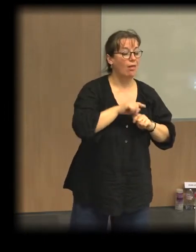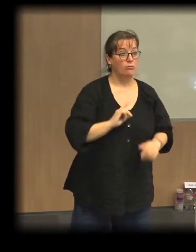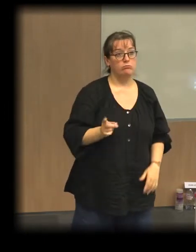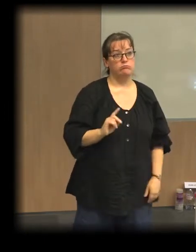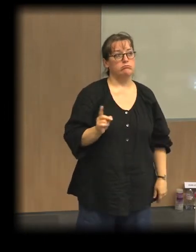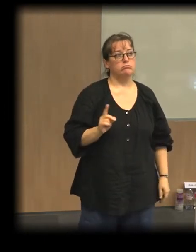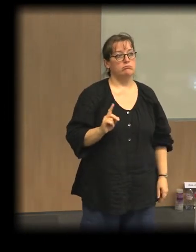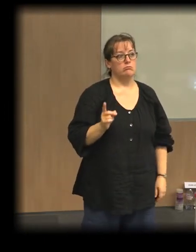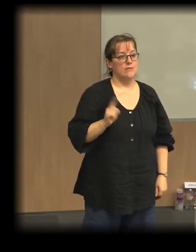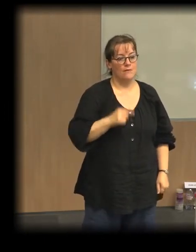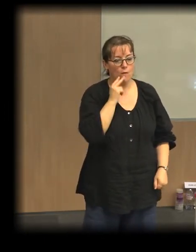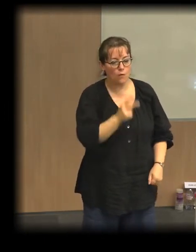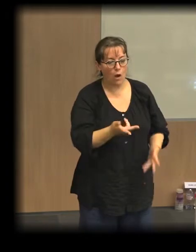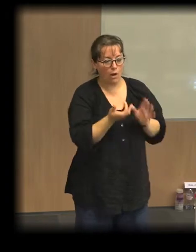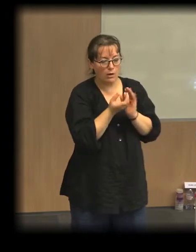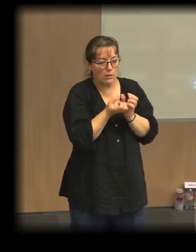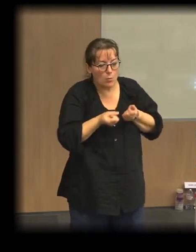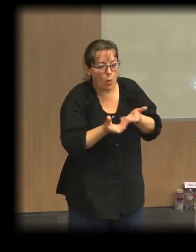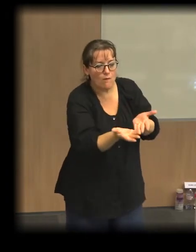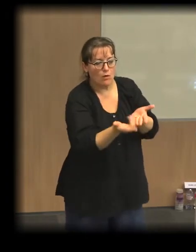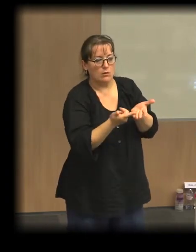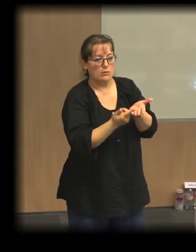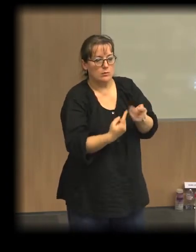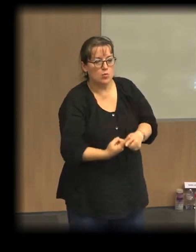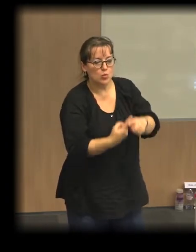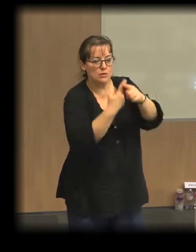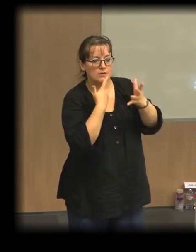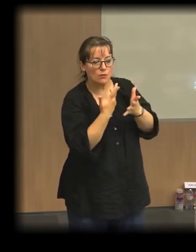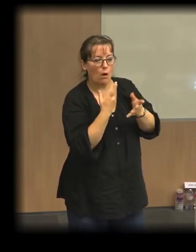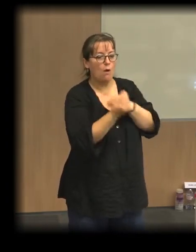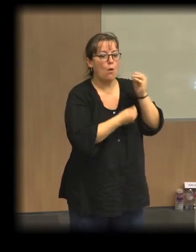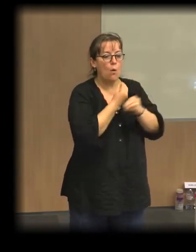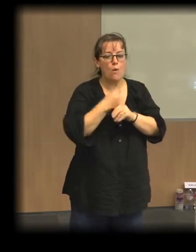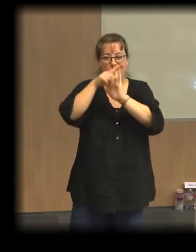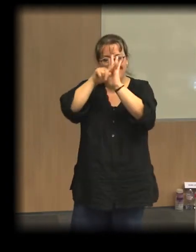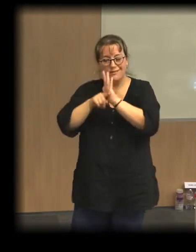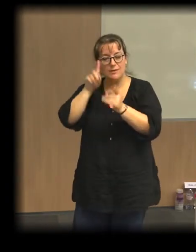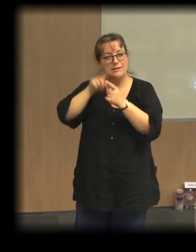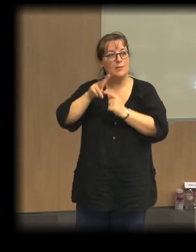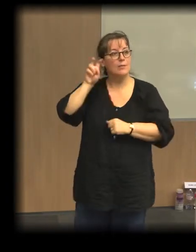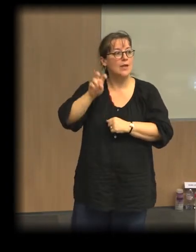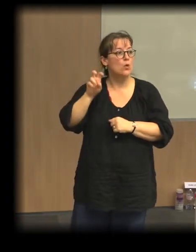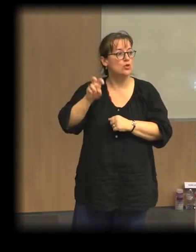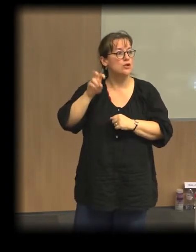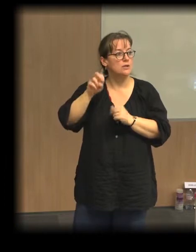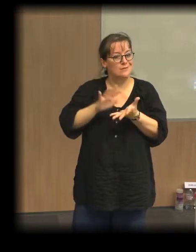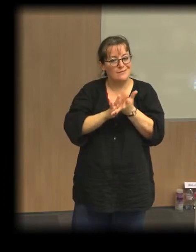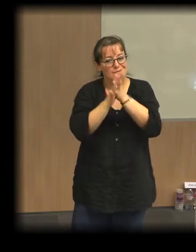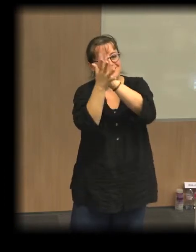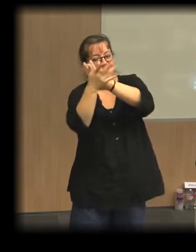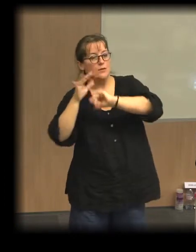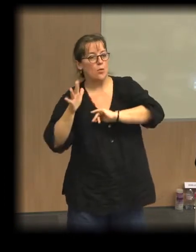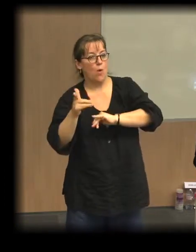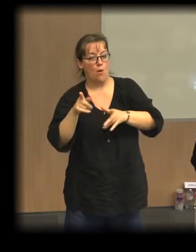solidaire peut contribuer d'une manière constructive à la transition écologique et solidaire dont nous avons besoin.